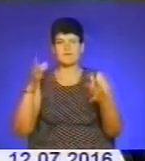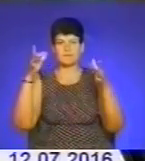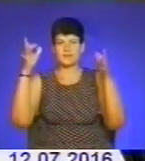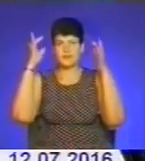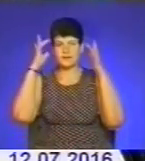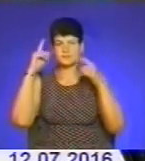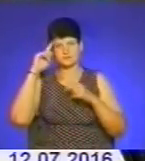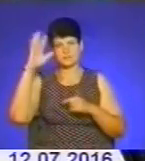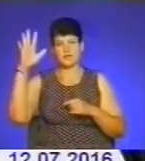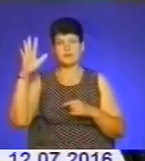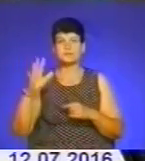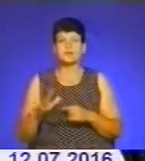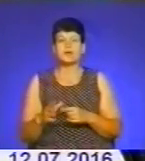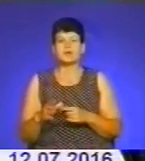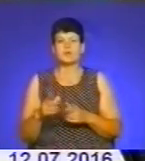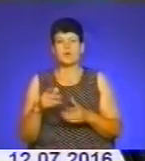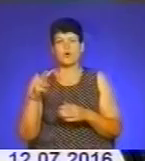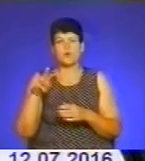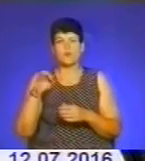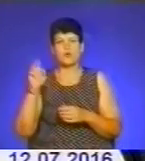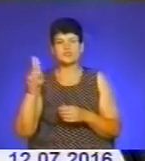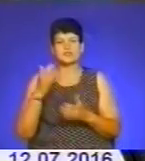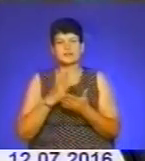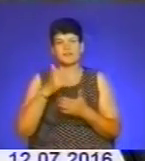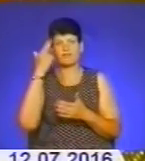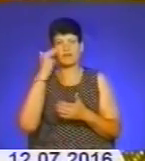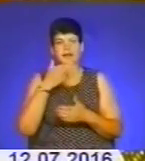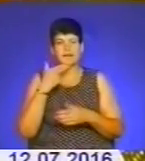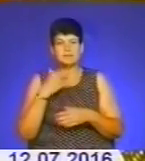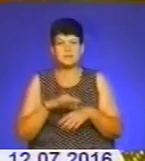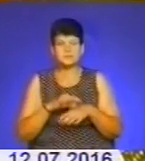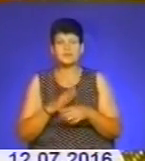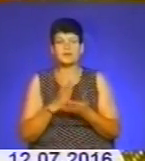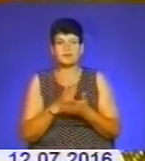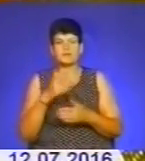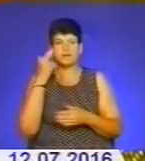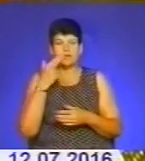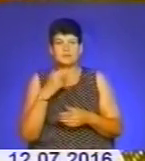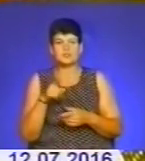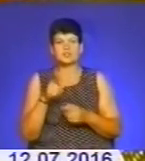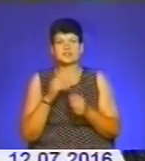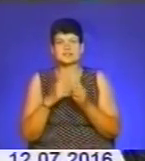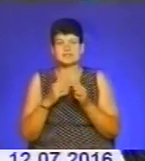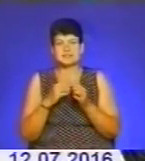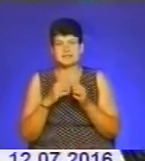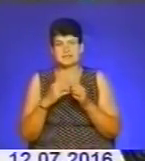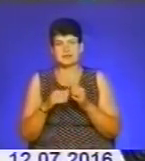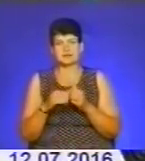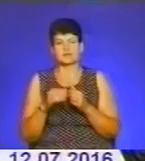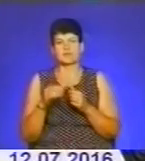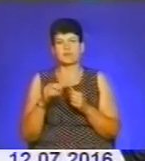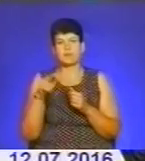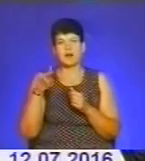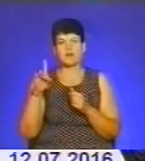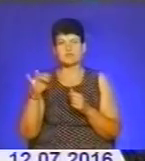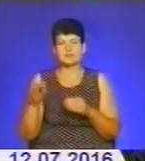Мощі Петра і Павла є у римській базиліці. На згадку про апостола Петра, серед частувань, які у православних прийнято